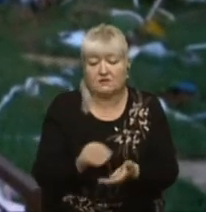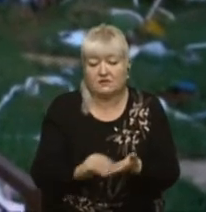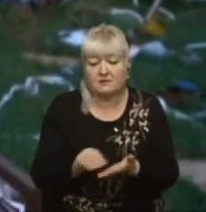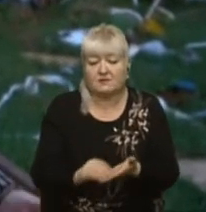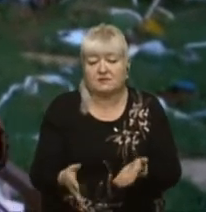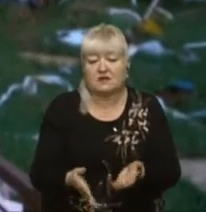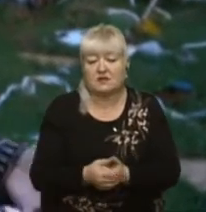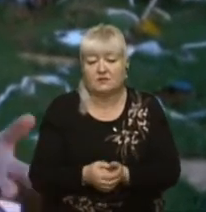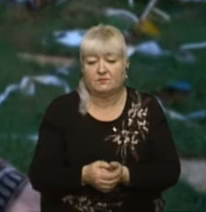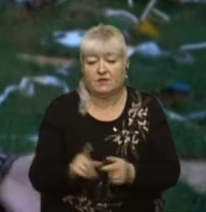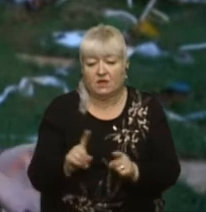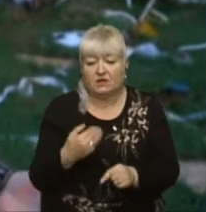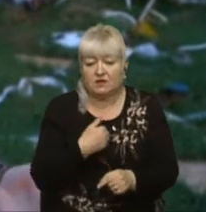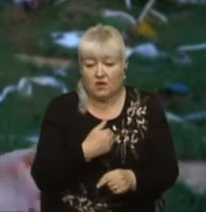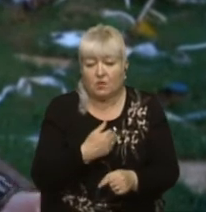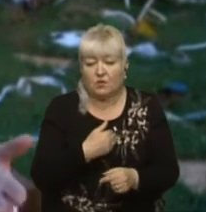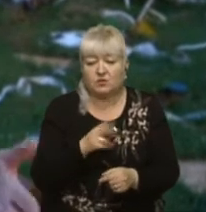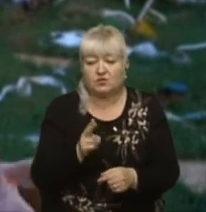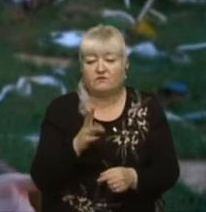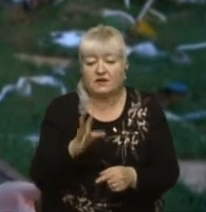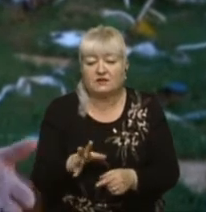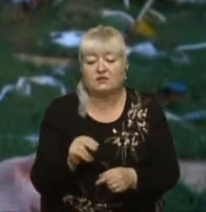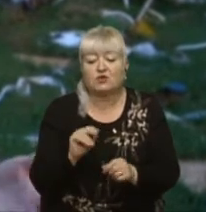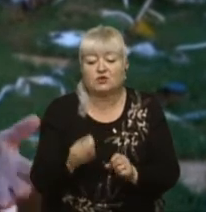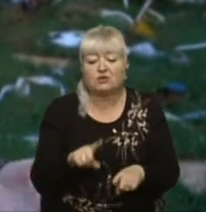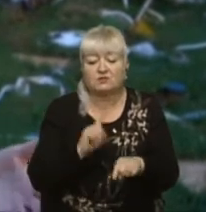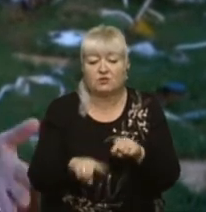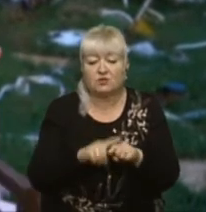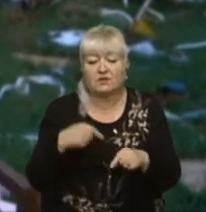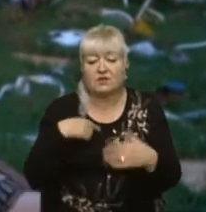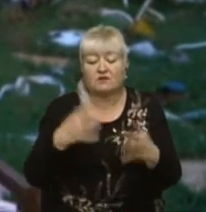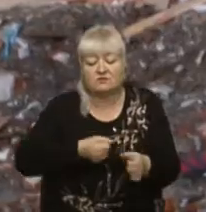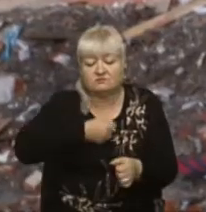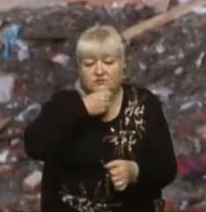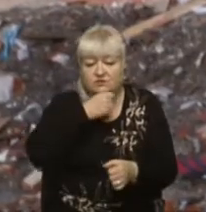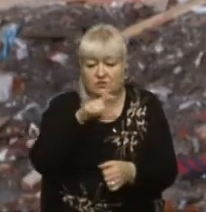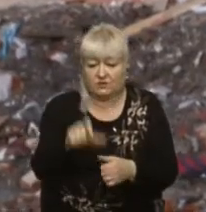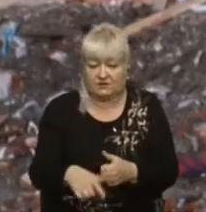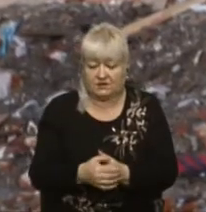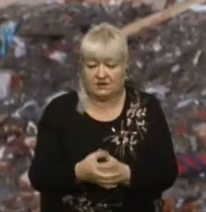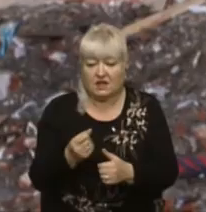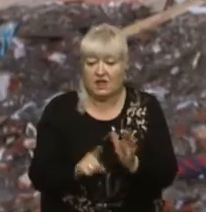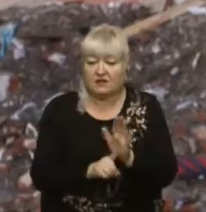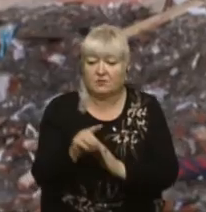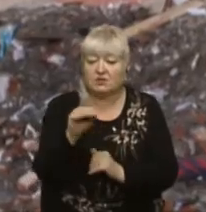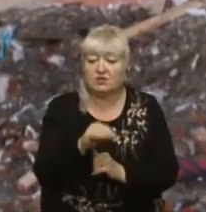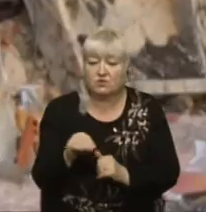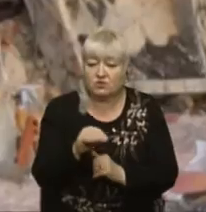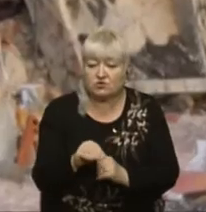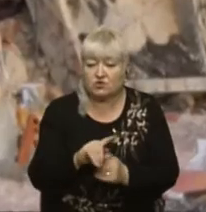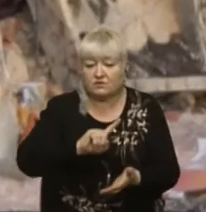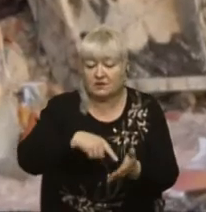що я хочу квартиру чим скоріше, бо я вже старша людина. Ще на початку жовтня міський голова